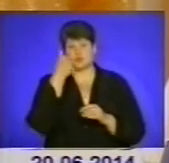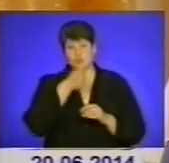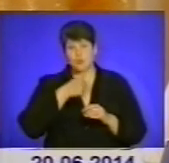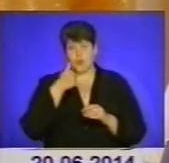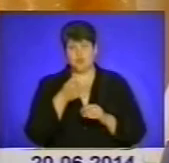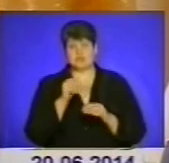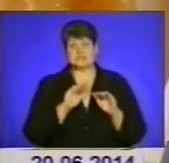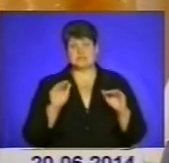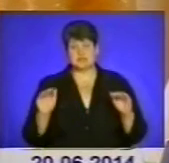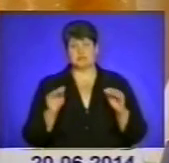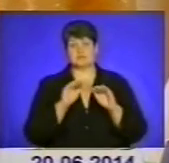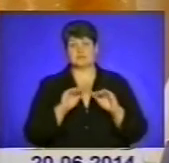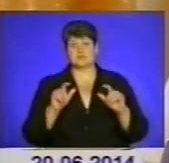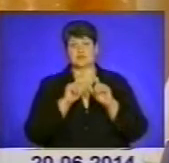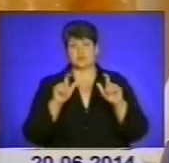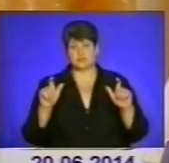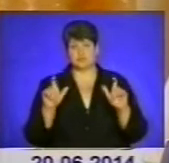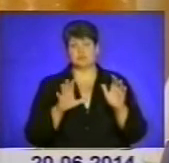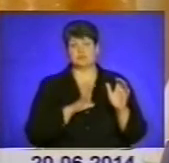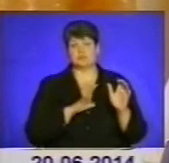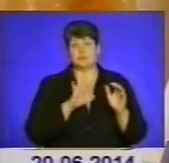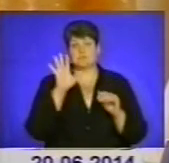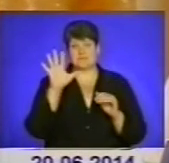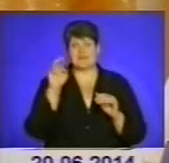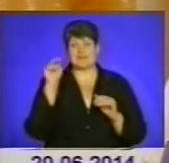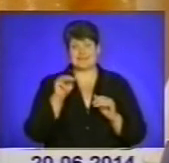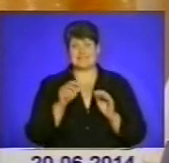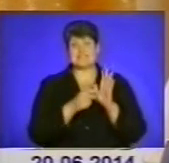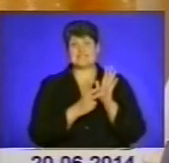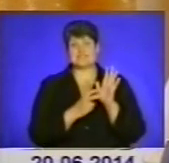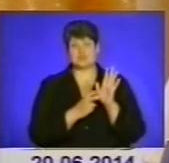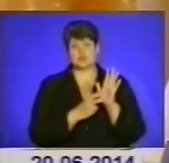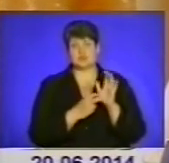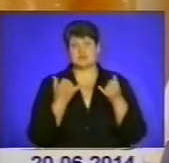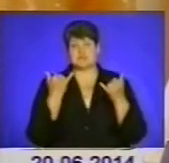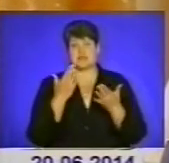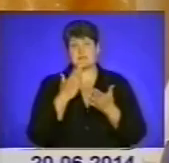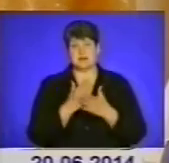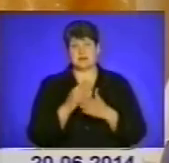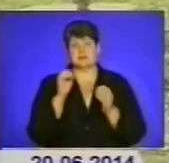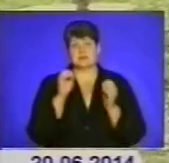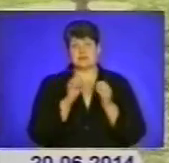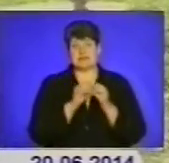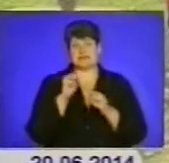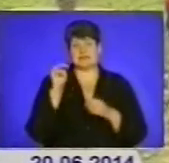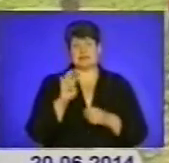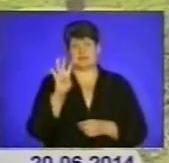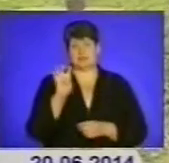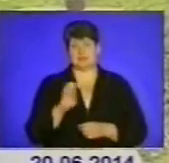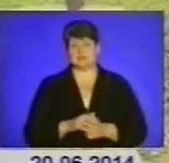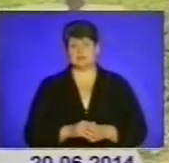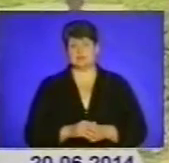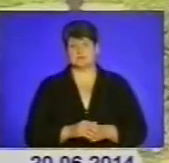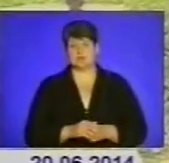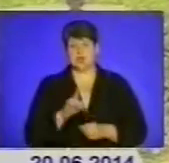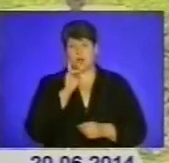діток дошкільного віку було 5700, то зараз ми маємо 10400. А поки